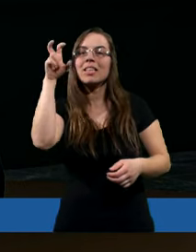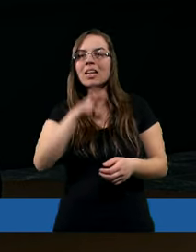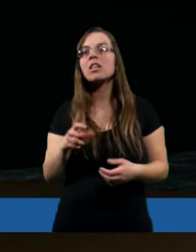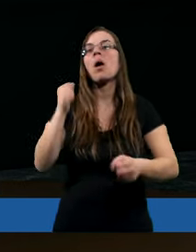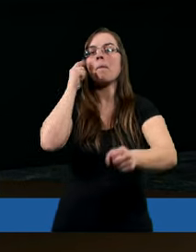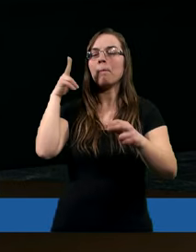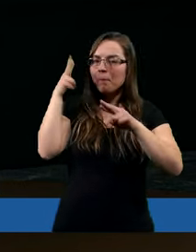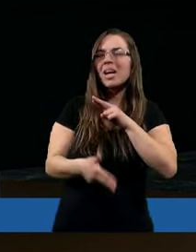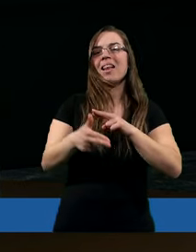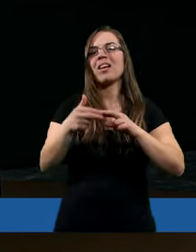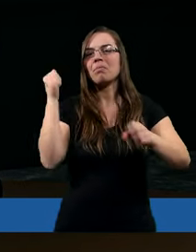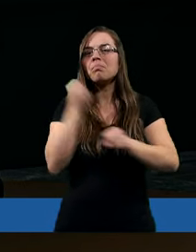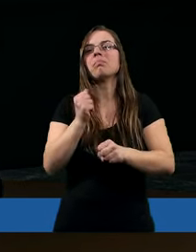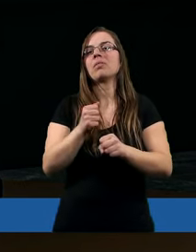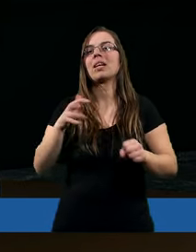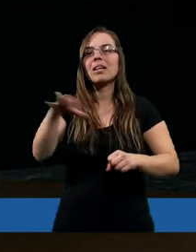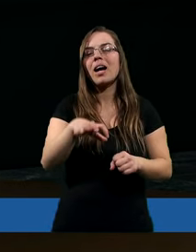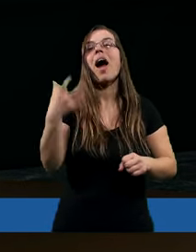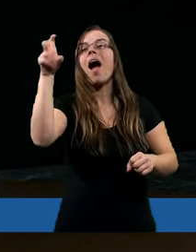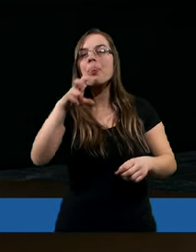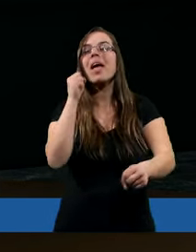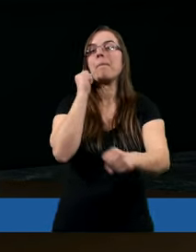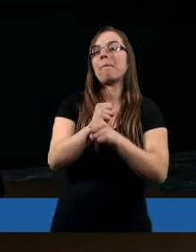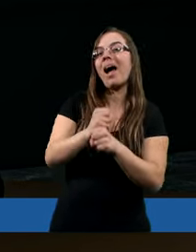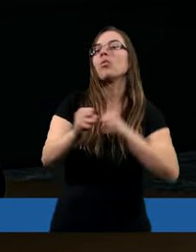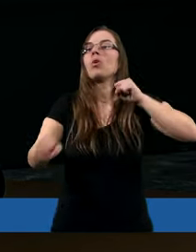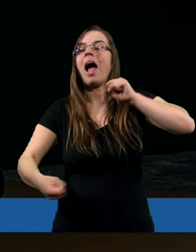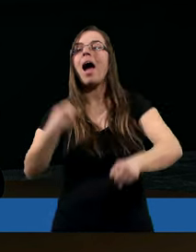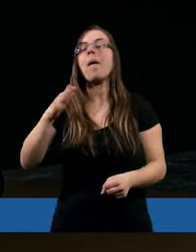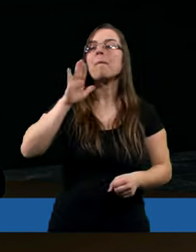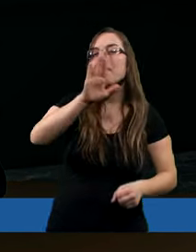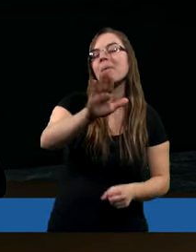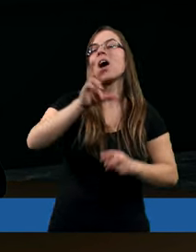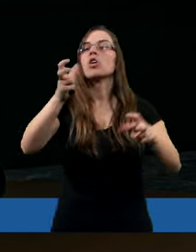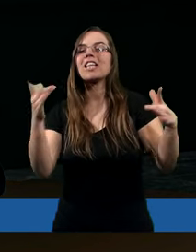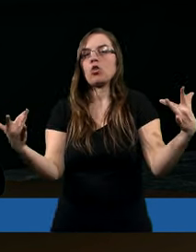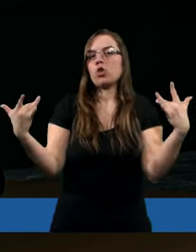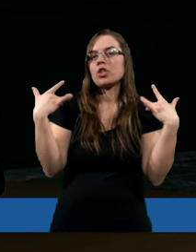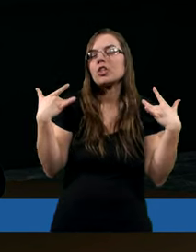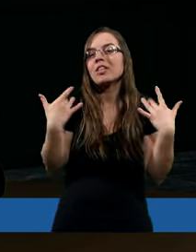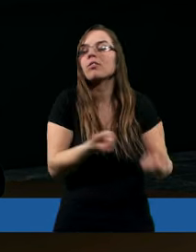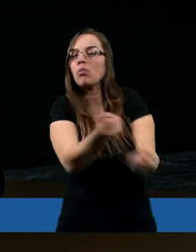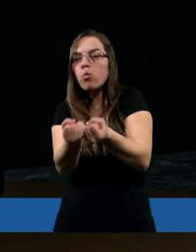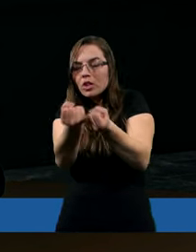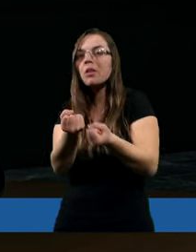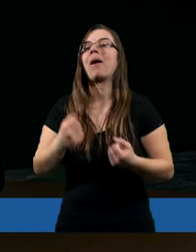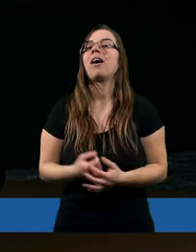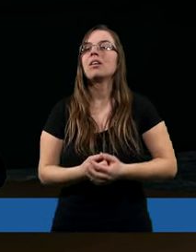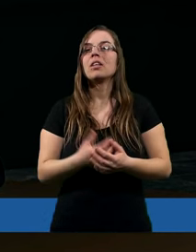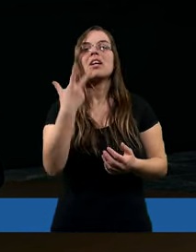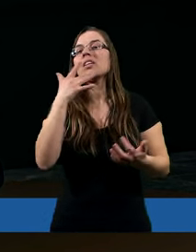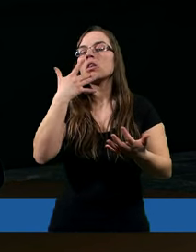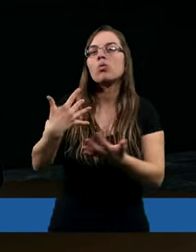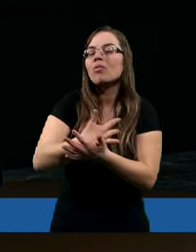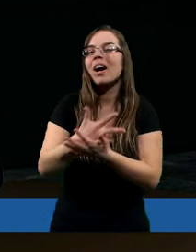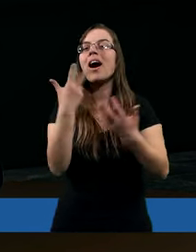niech przestanie kraść, a raczej niech pracuje, aby miał z czego się utrzymać. nie